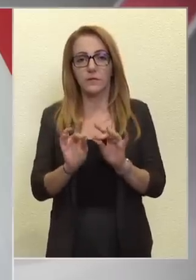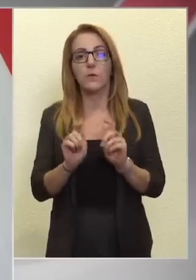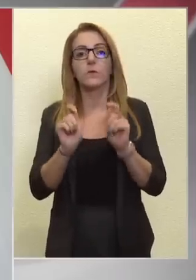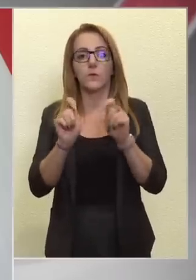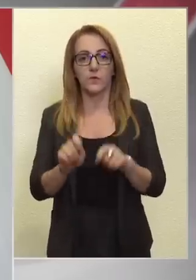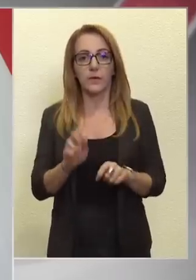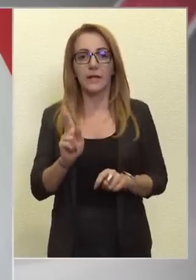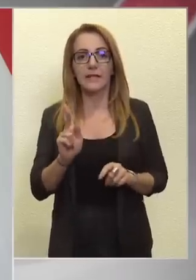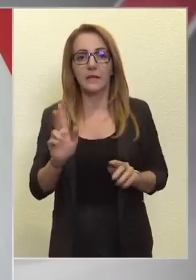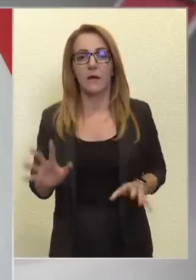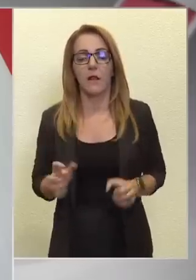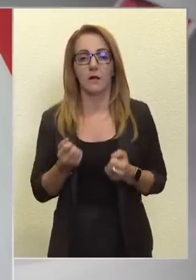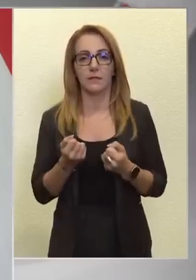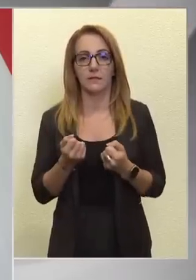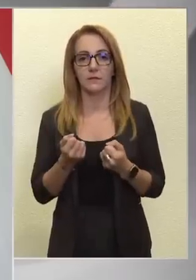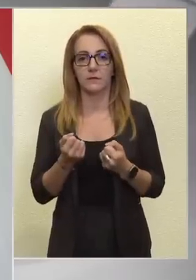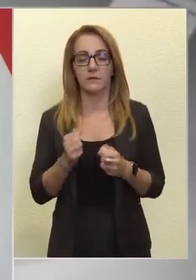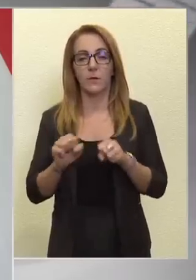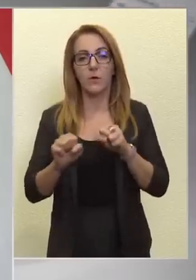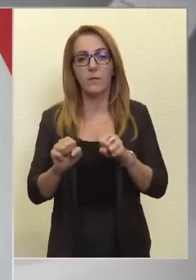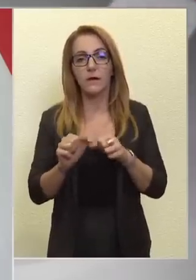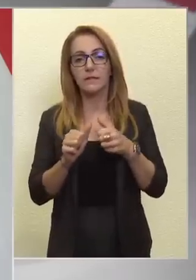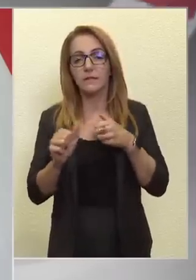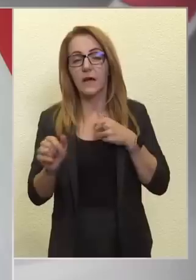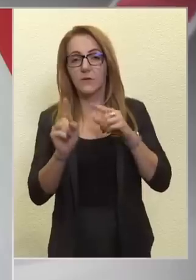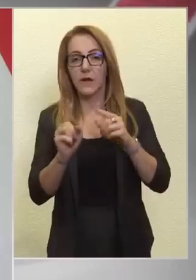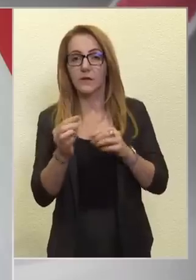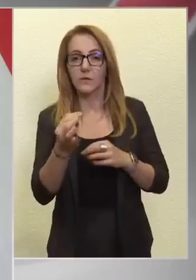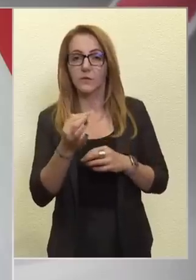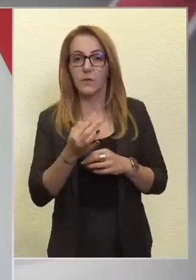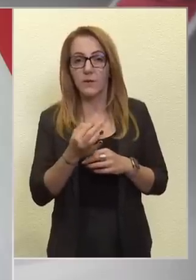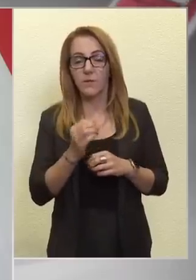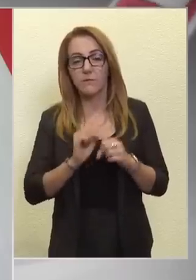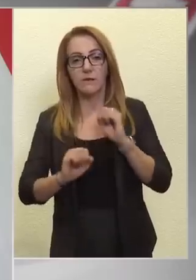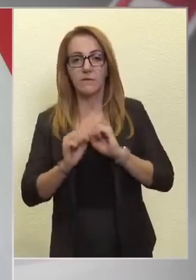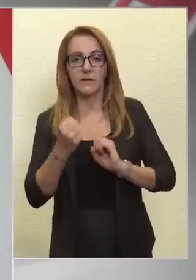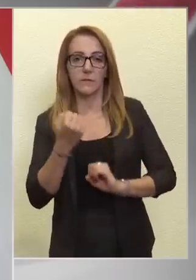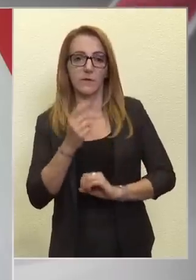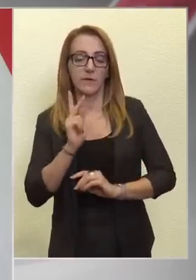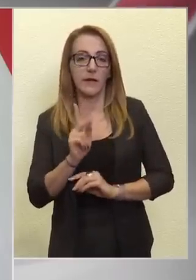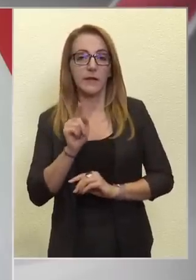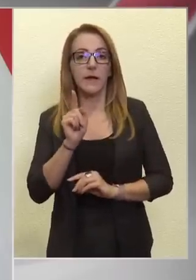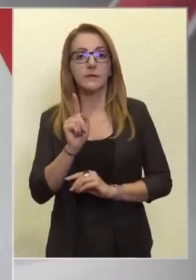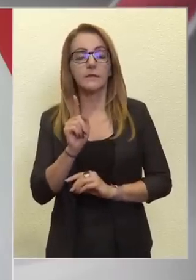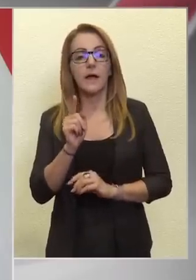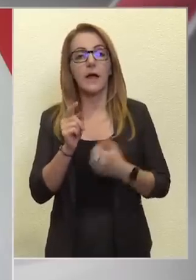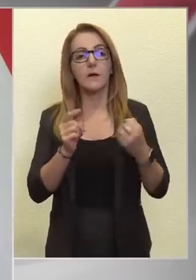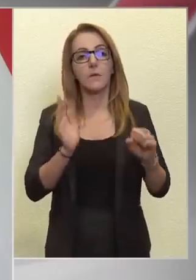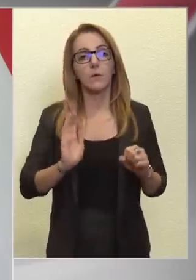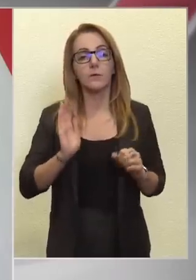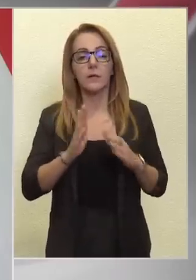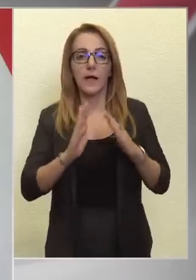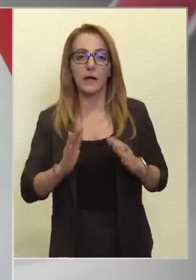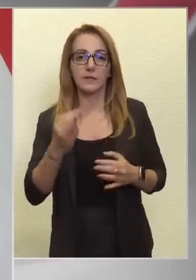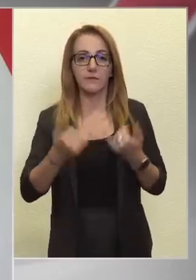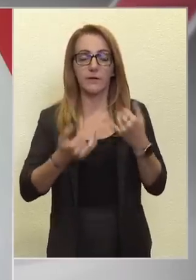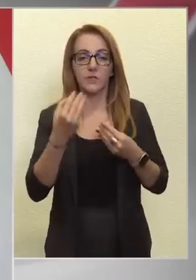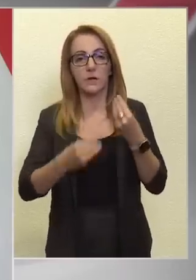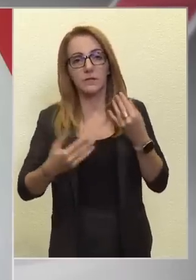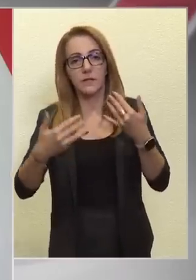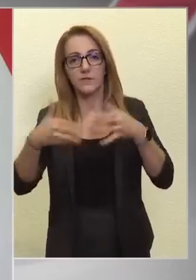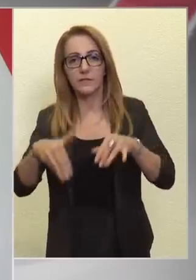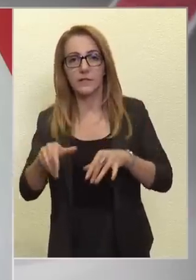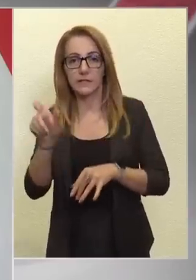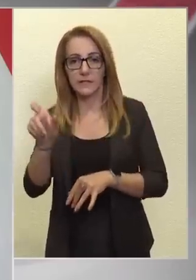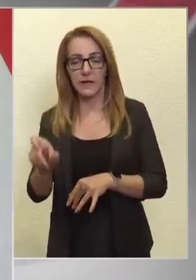kormányt. Távol álljon tőlem, hogy nagyon megvédjem Dobrev Klárát, de azt a baloldali házi versenyt csak azért veszítette